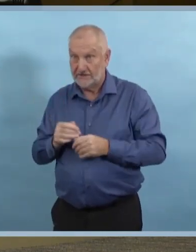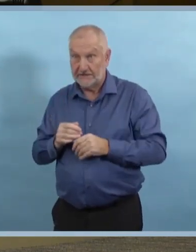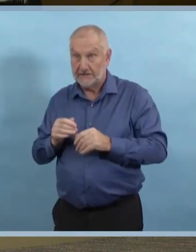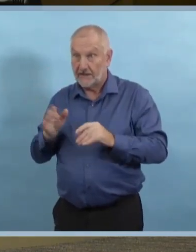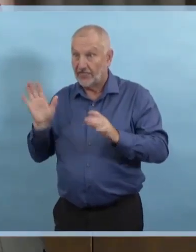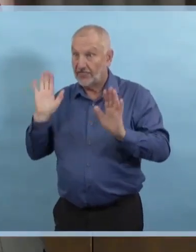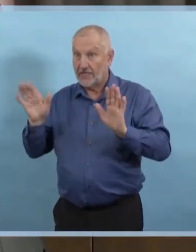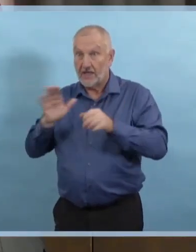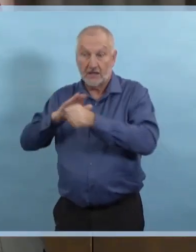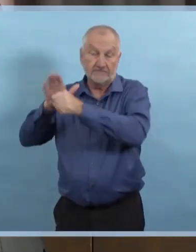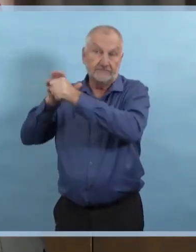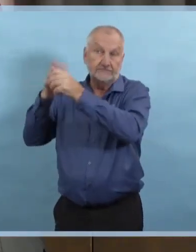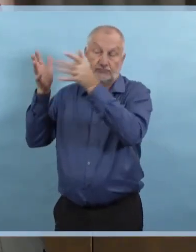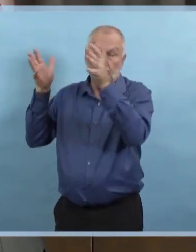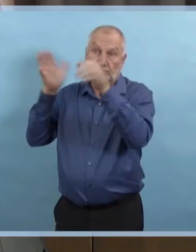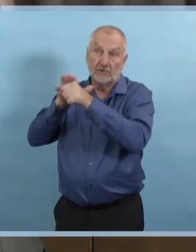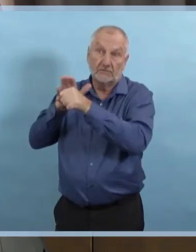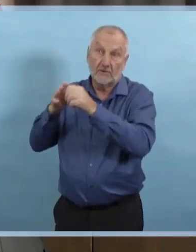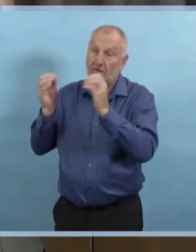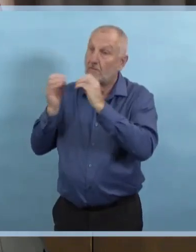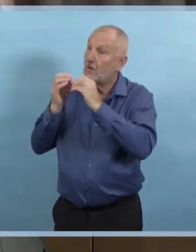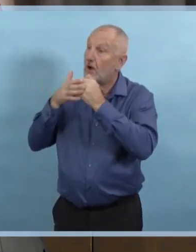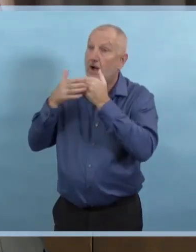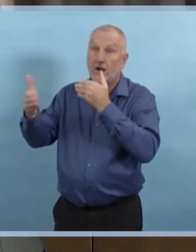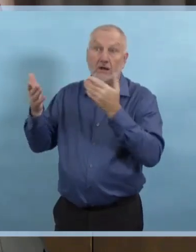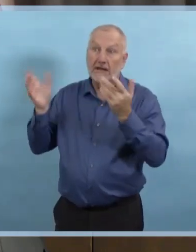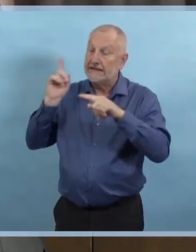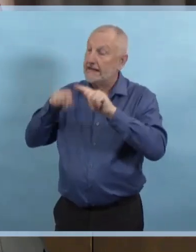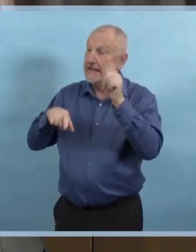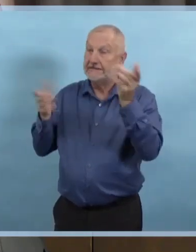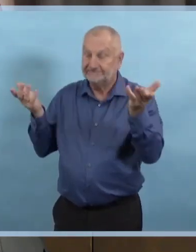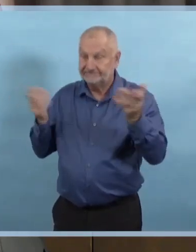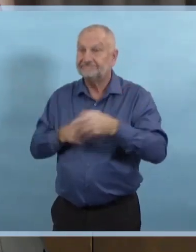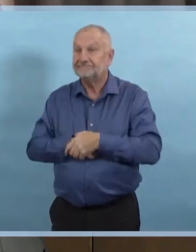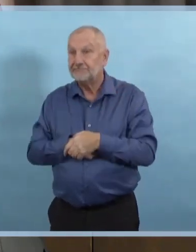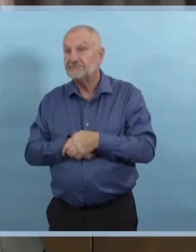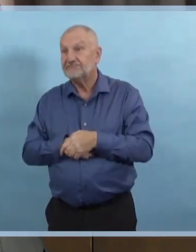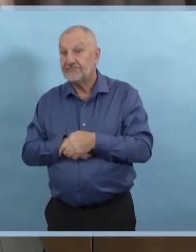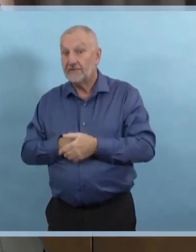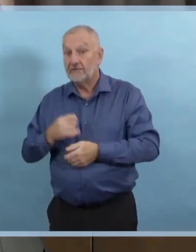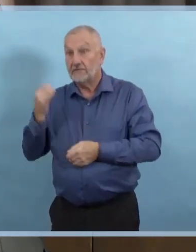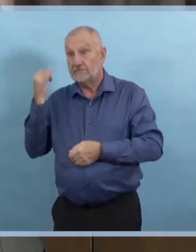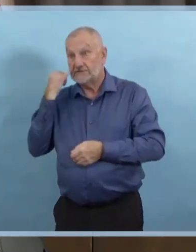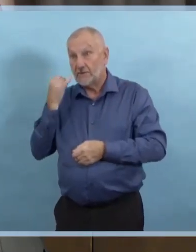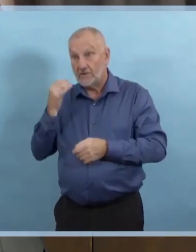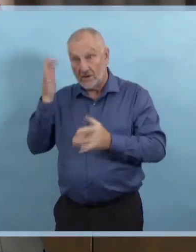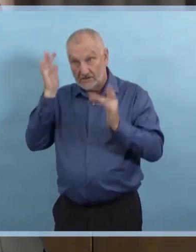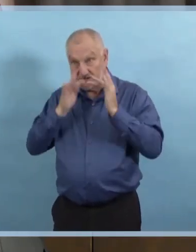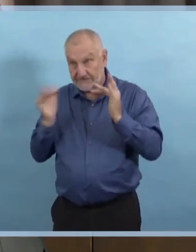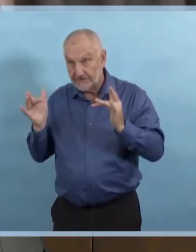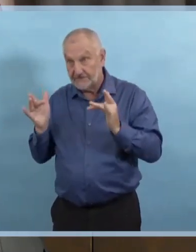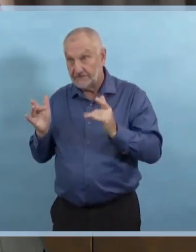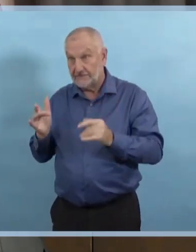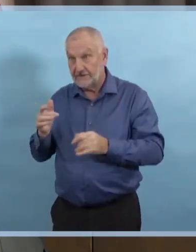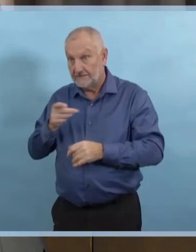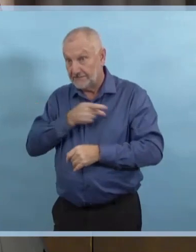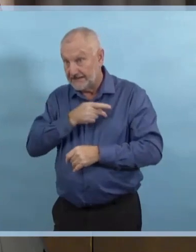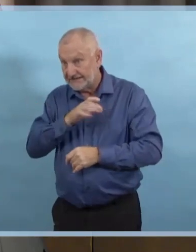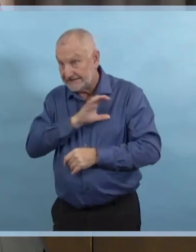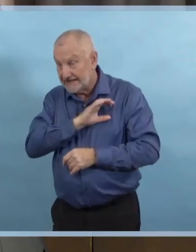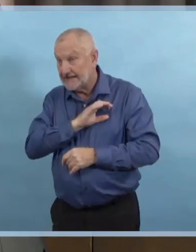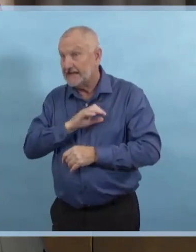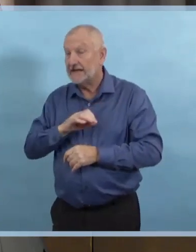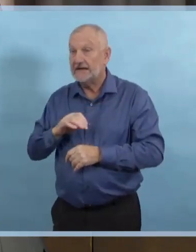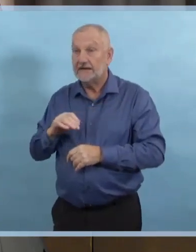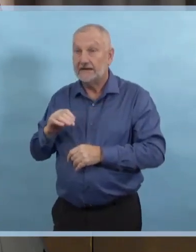éclosion, qu s'agisse d'un hôpital ou d'un foyer de soins personnels, sont des environnements très stressants pour les